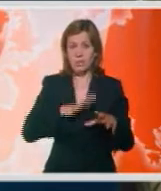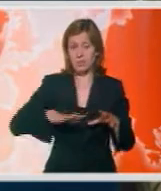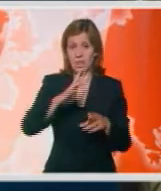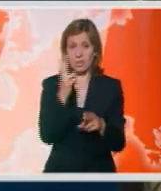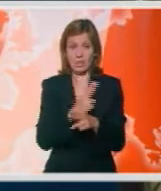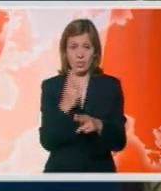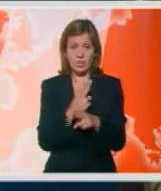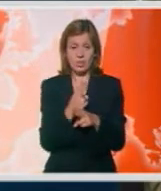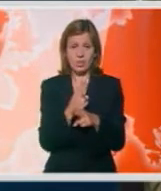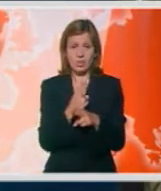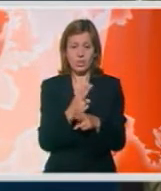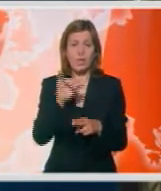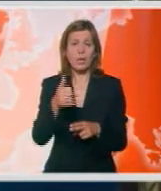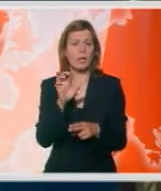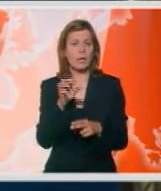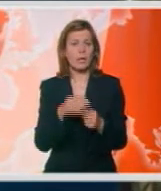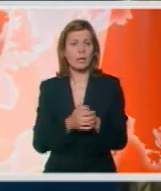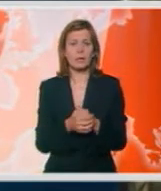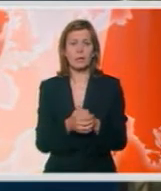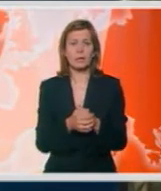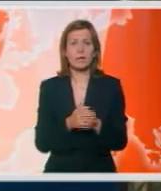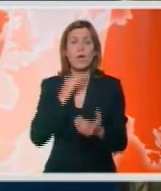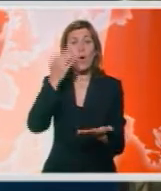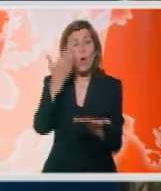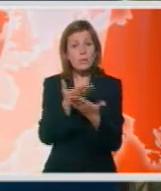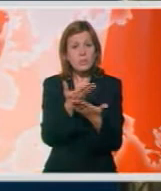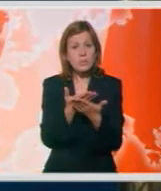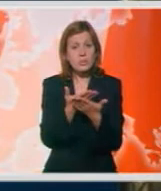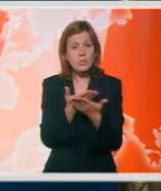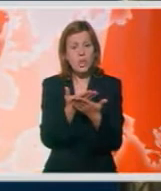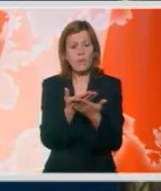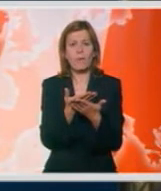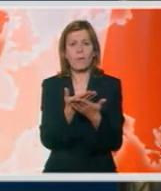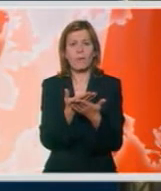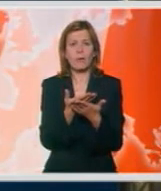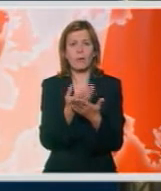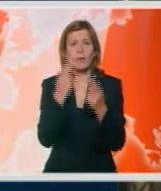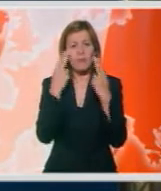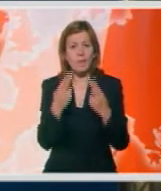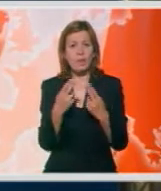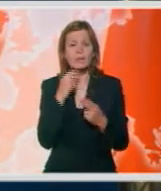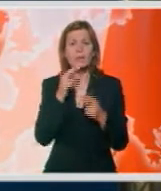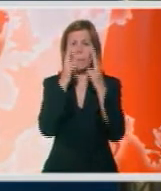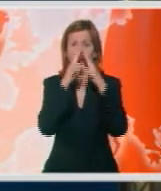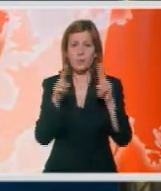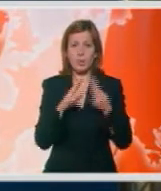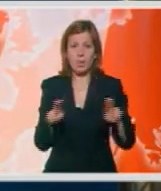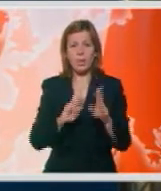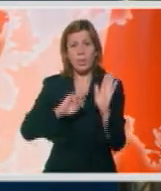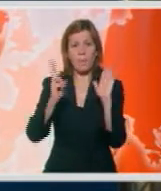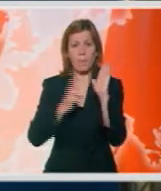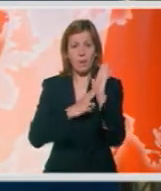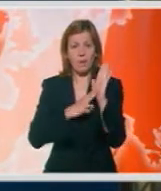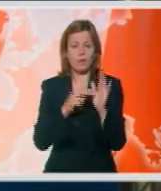je osnovnog principa međunarodnog prava